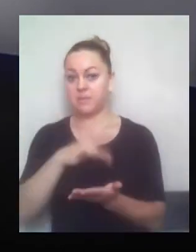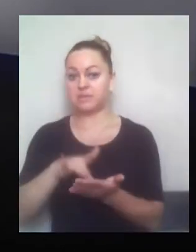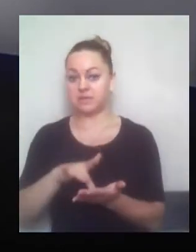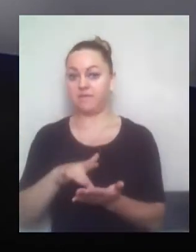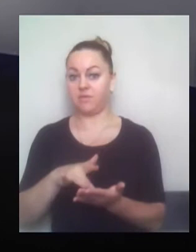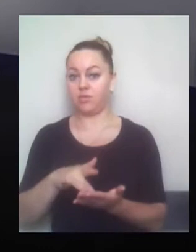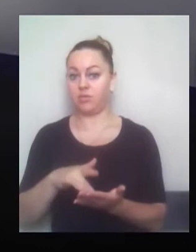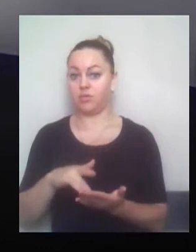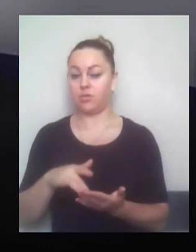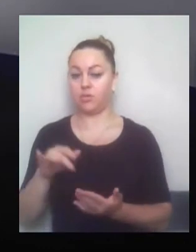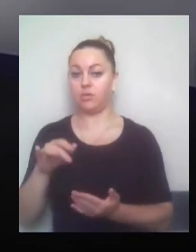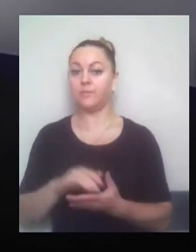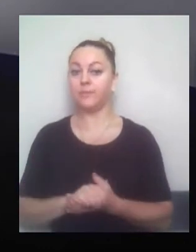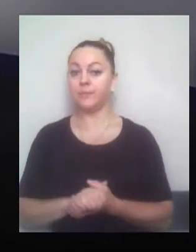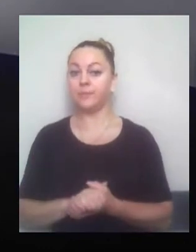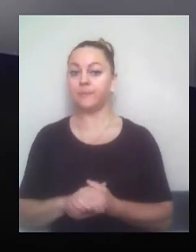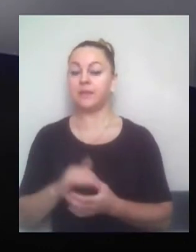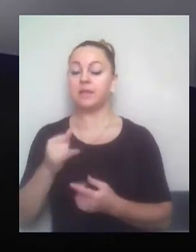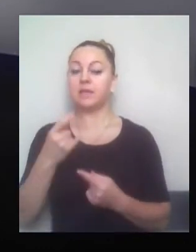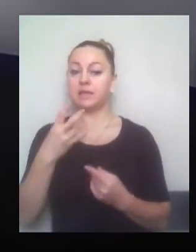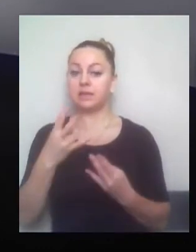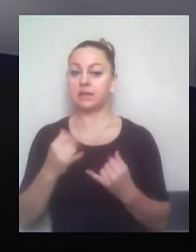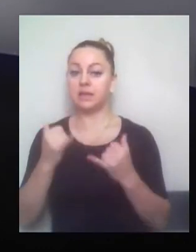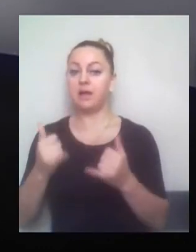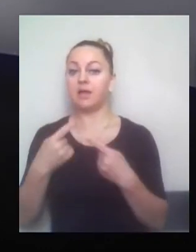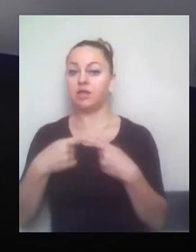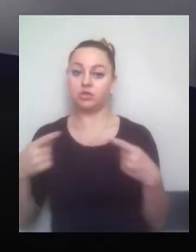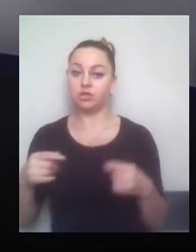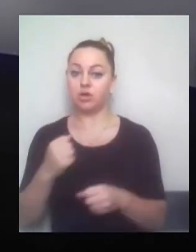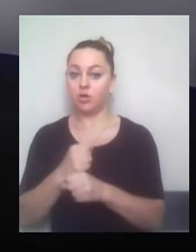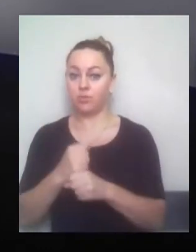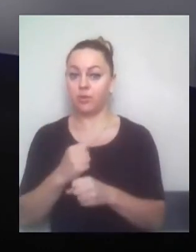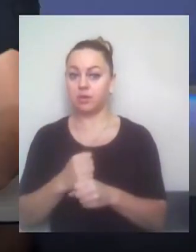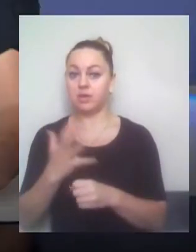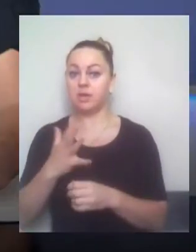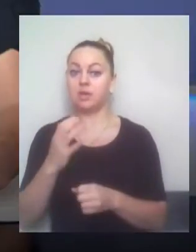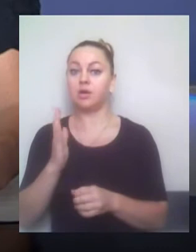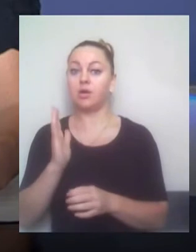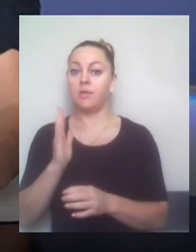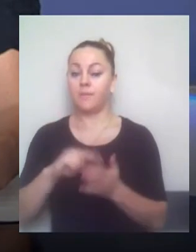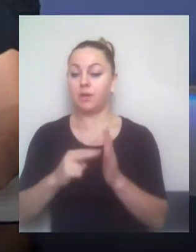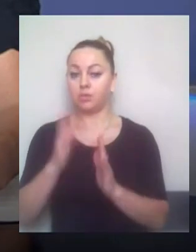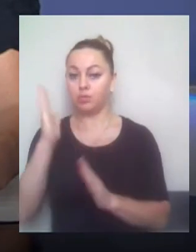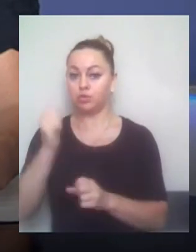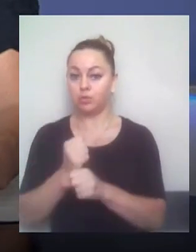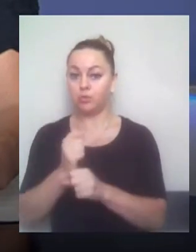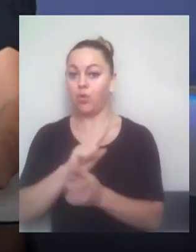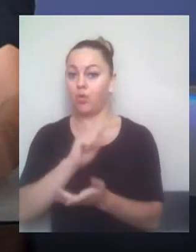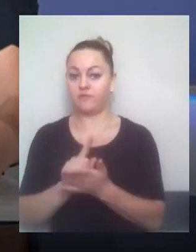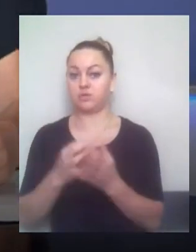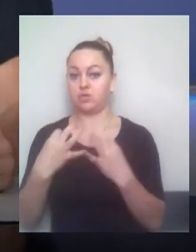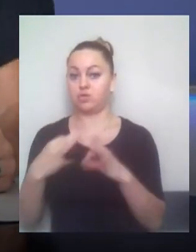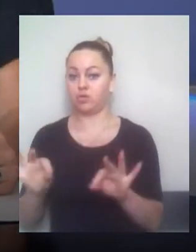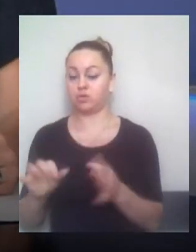'язково саме для будь-яких робіт, які мають проводитися там з цієї пам'ятки, обов'язкового отримання всієї дозвільної документації і